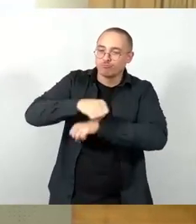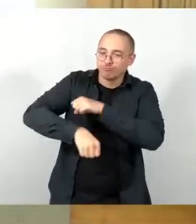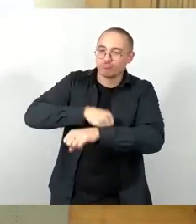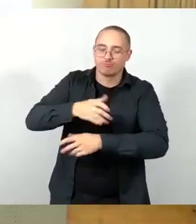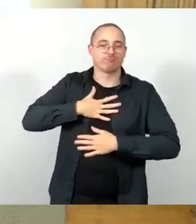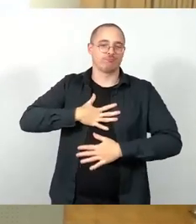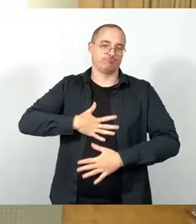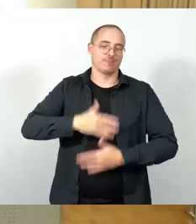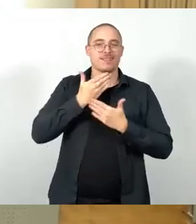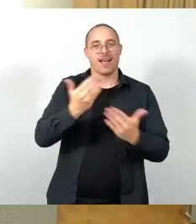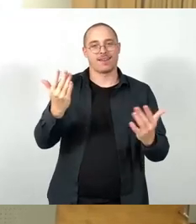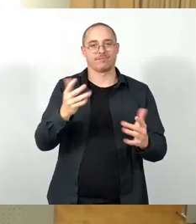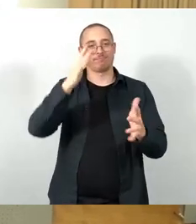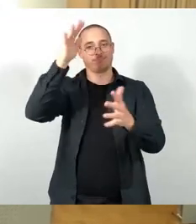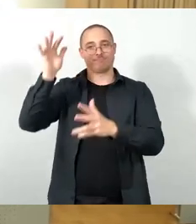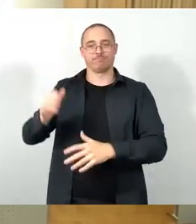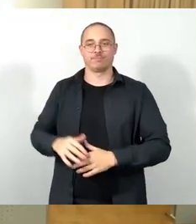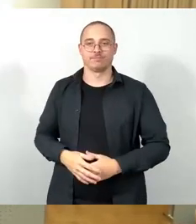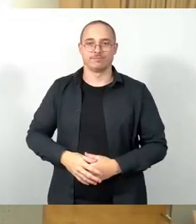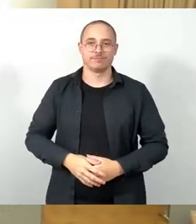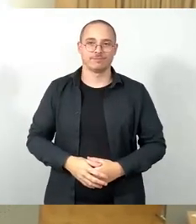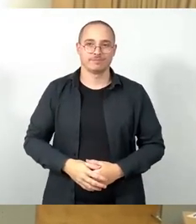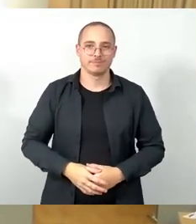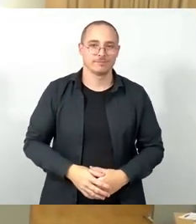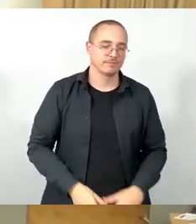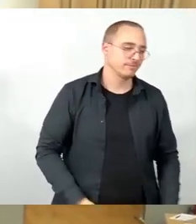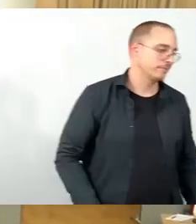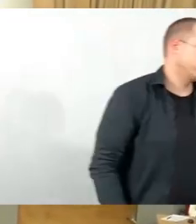Vielen Dank. Dann machen wir weiter mit Herrn Dr. Deppe, bitteschön.